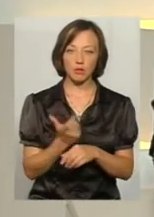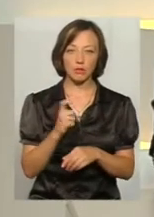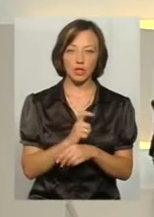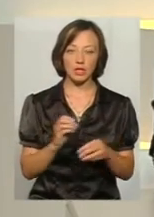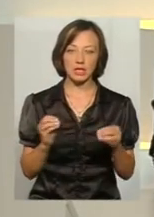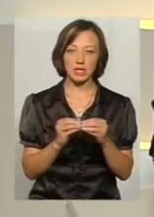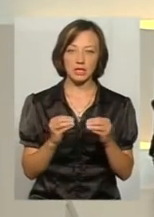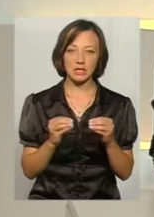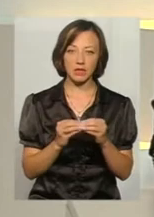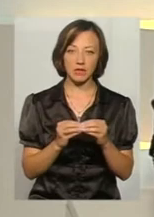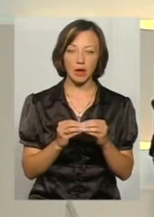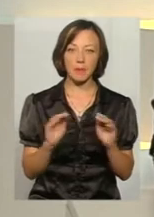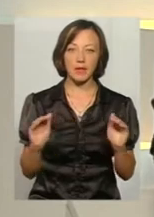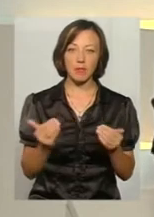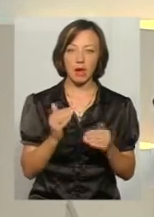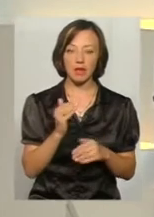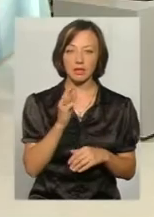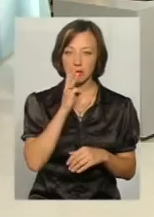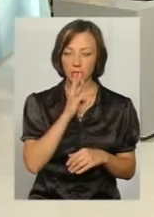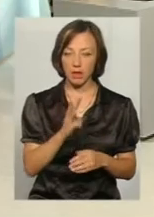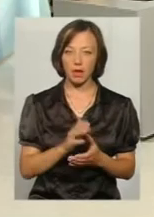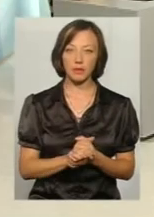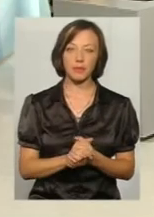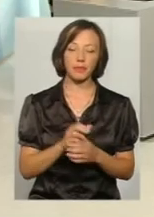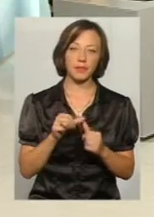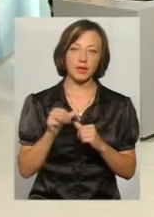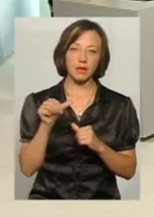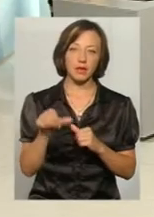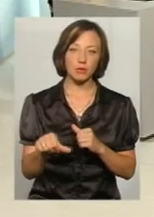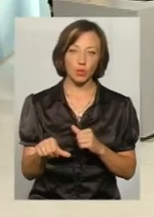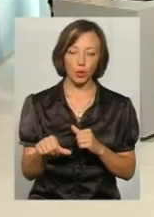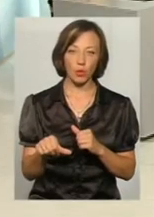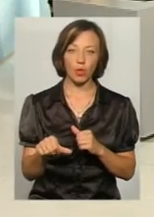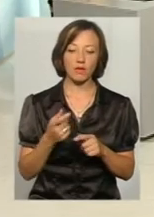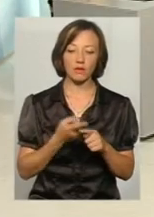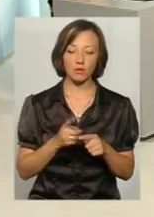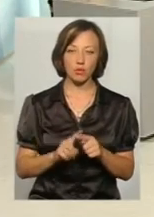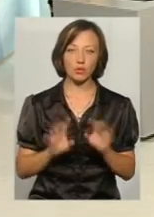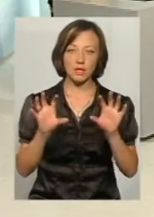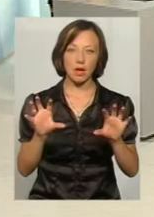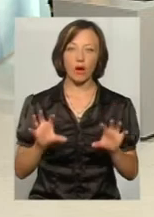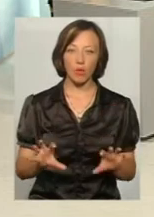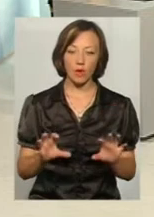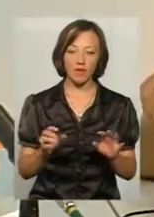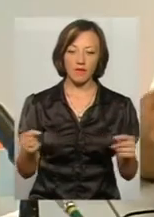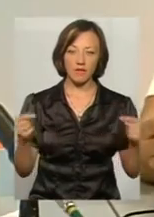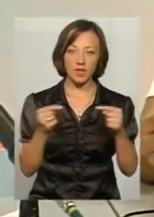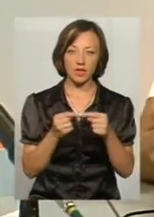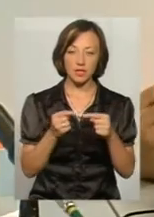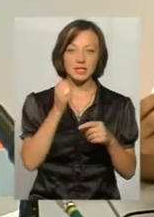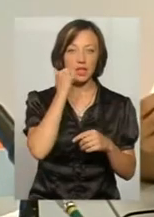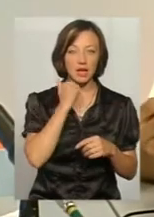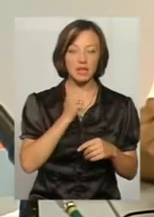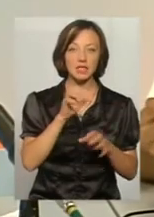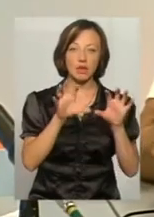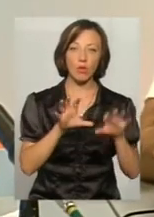розмірів мінімальних заробітних плат. Крім того, в даному законі визначено, старий закон